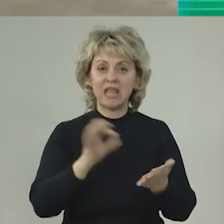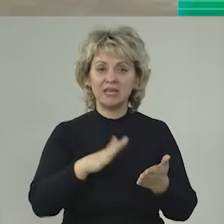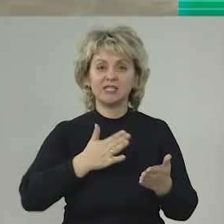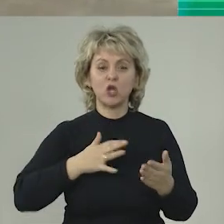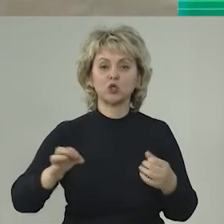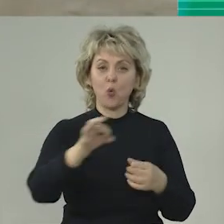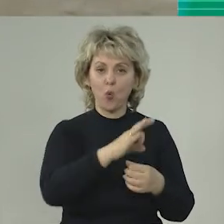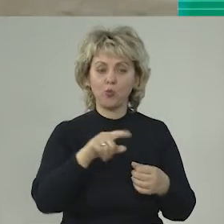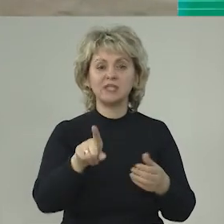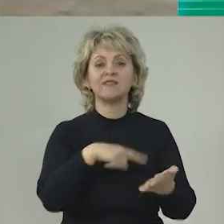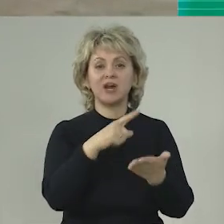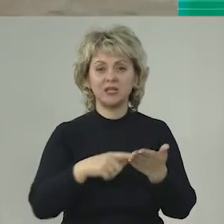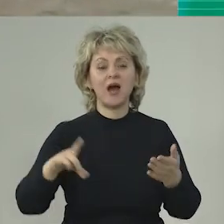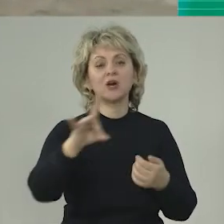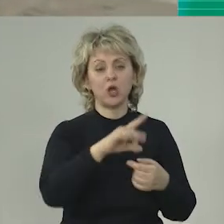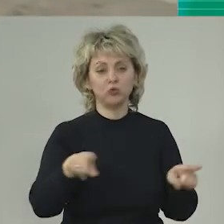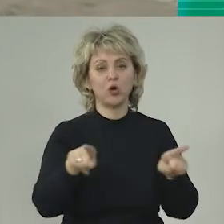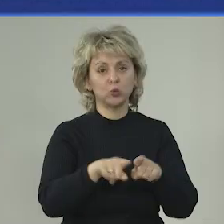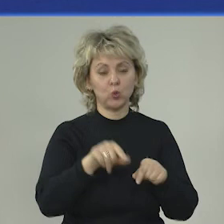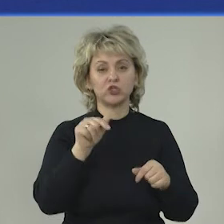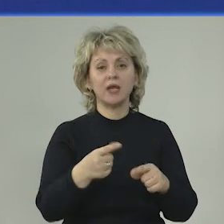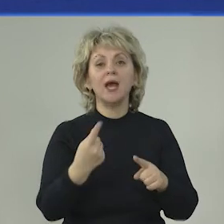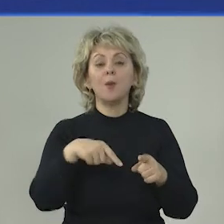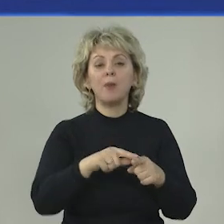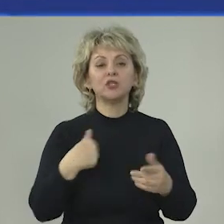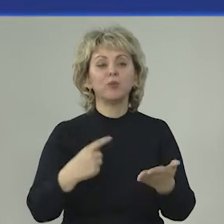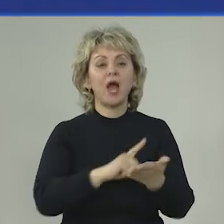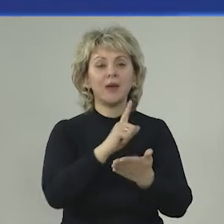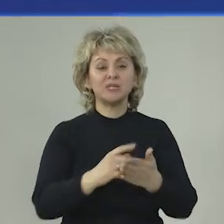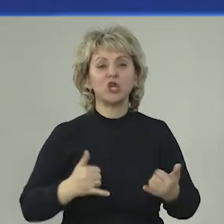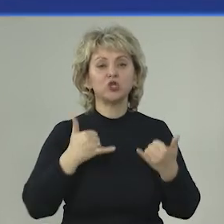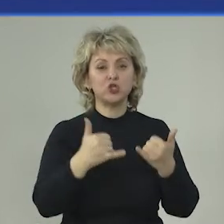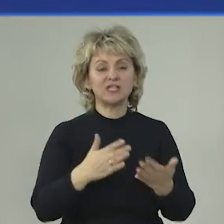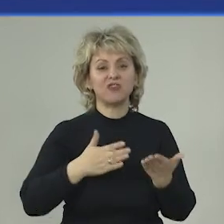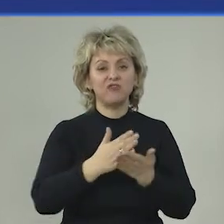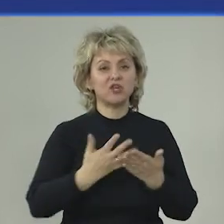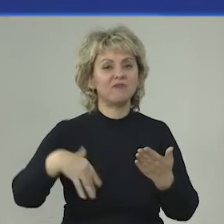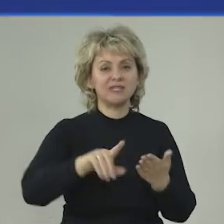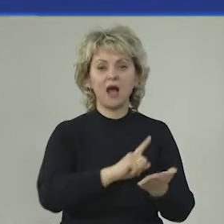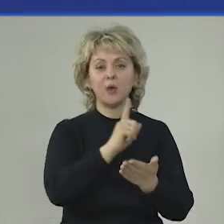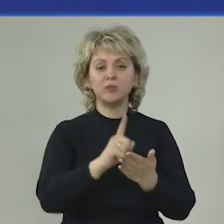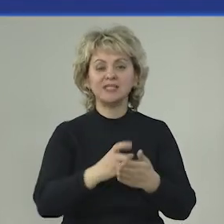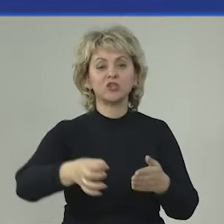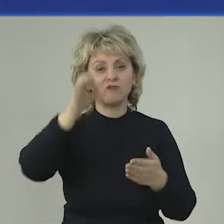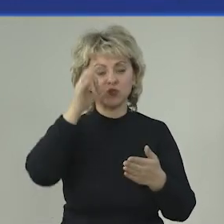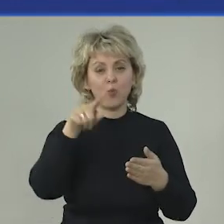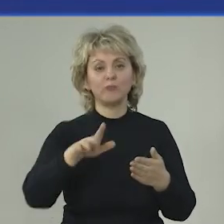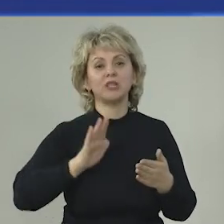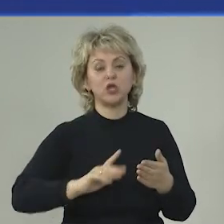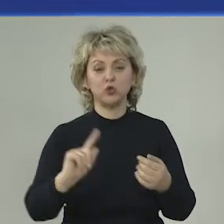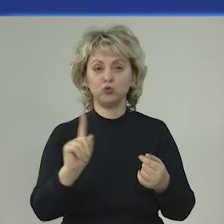столице нашей области, но и в городах, районах. Поэтому мы обязательно будем честовать ветеранов всех, обязательно вспомним.